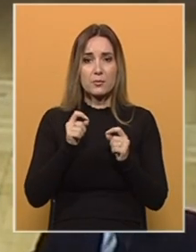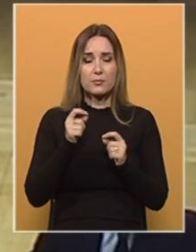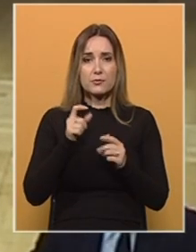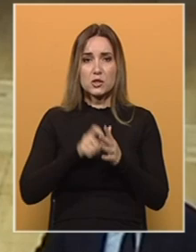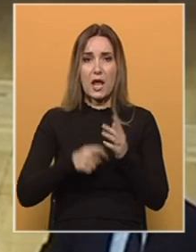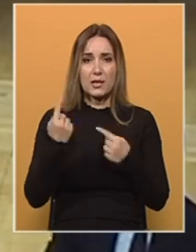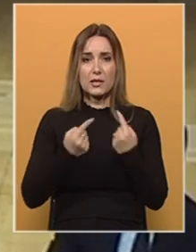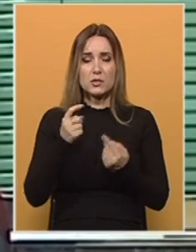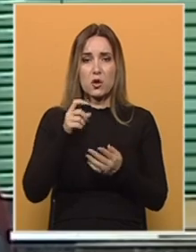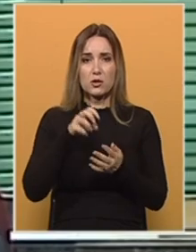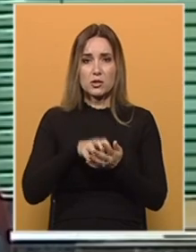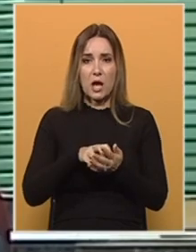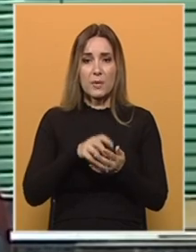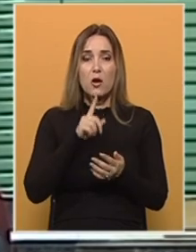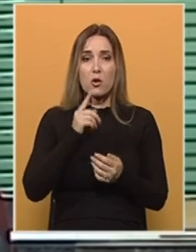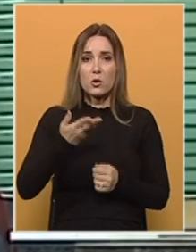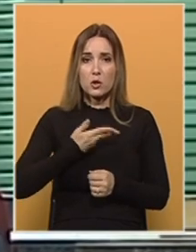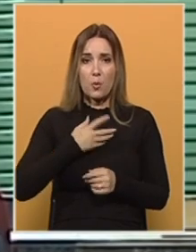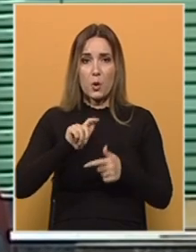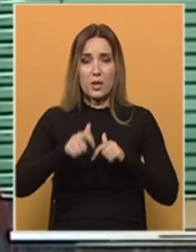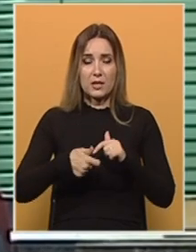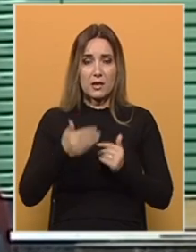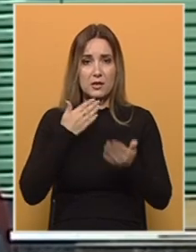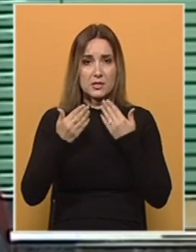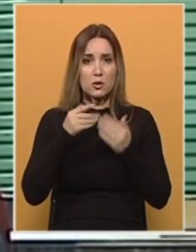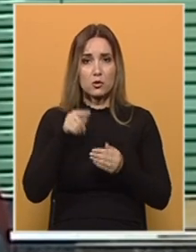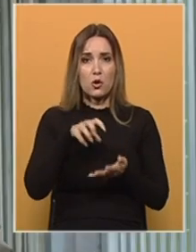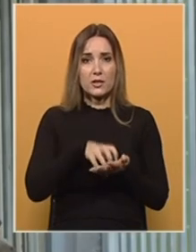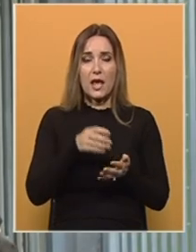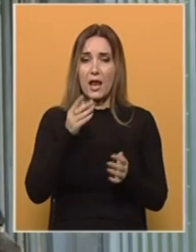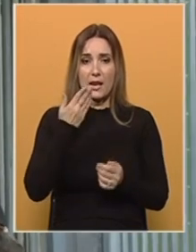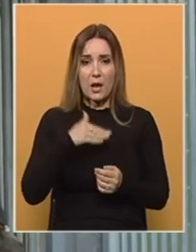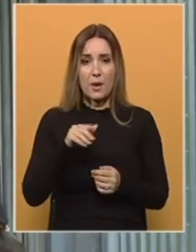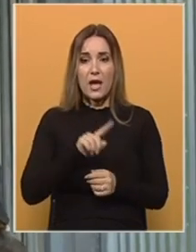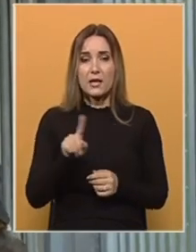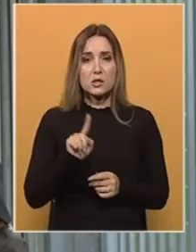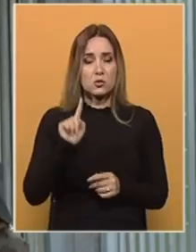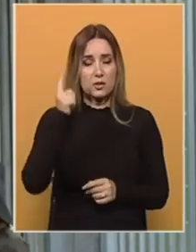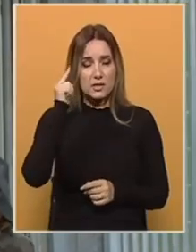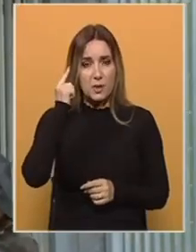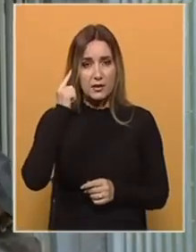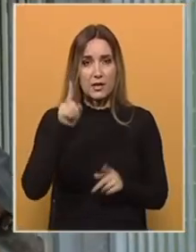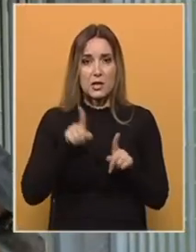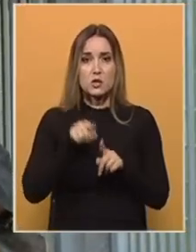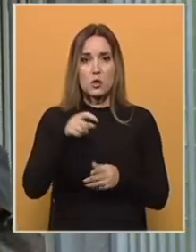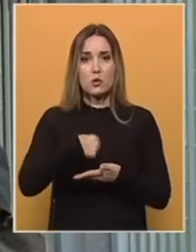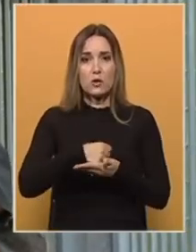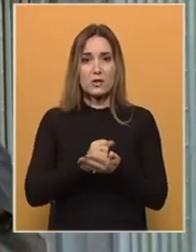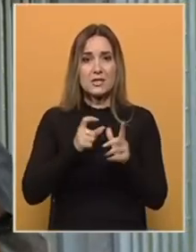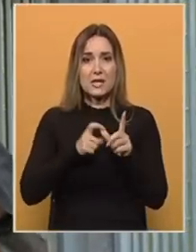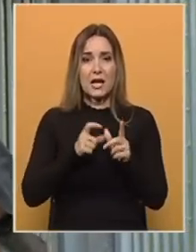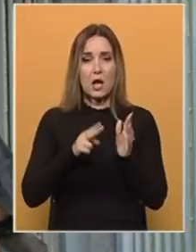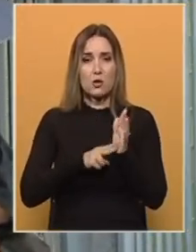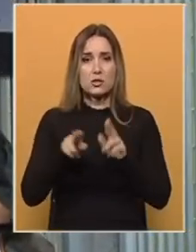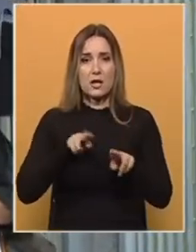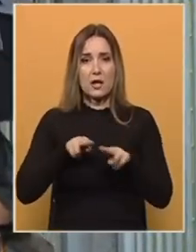kriznog štaba, tvrdi da u verziji koju je dobio u materijalima za sjednice tog dijela uopšte nema, niti su ga razmatrali. Isto to tvrdi i Senka Nožica,